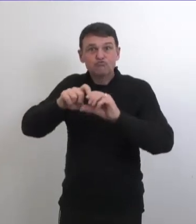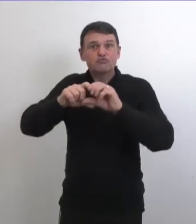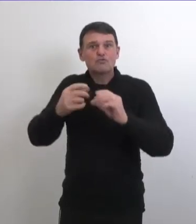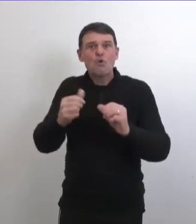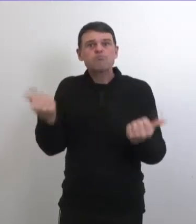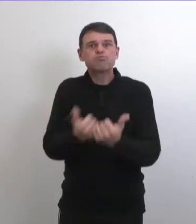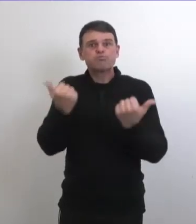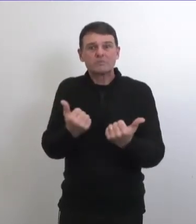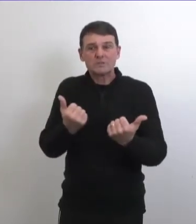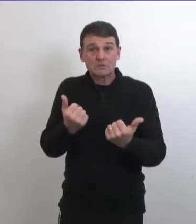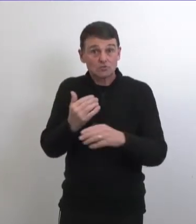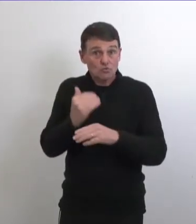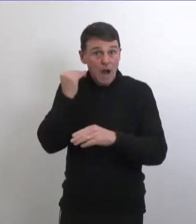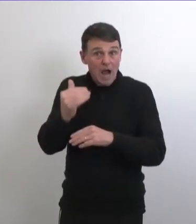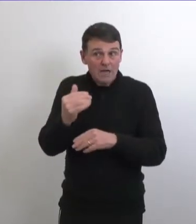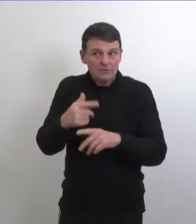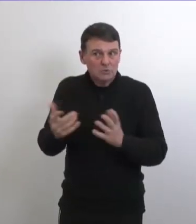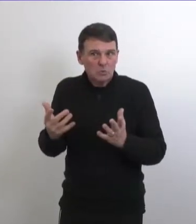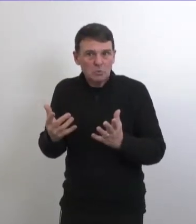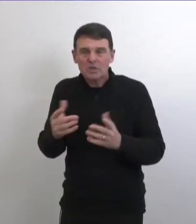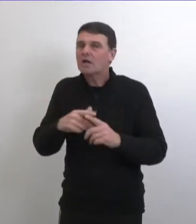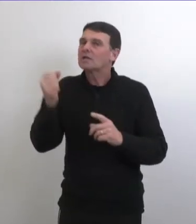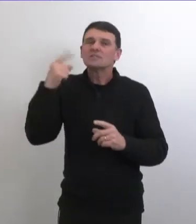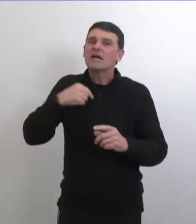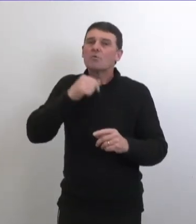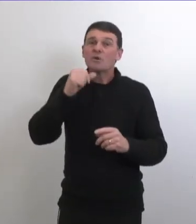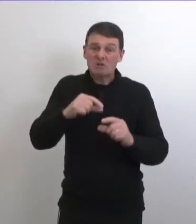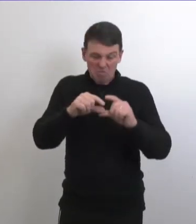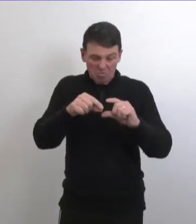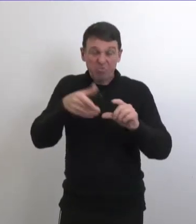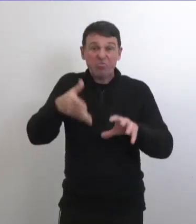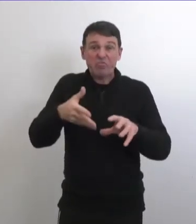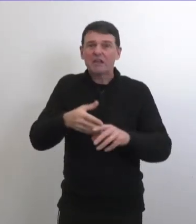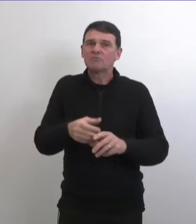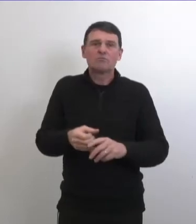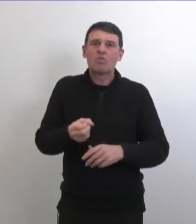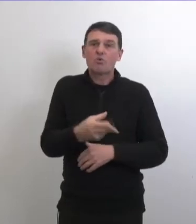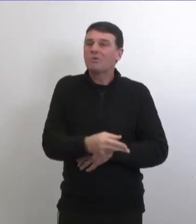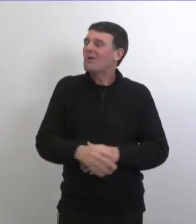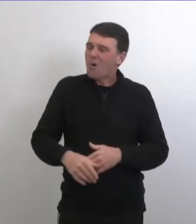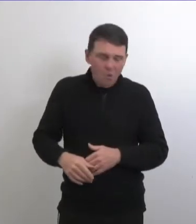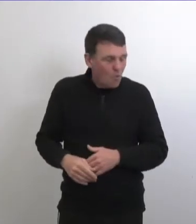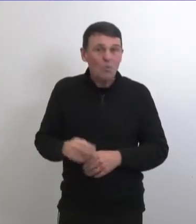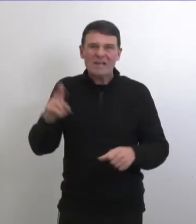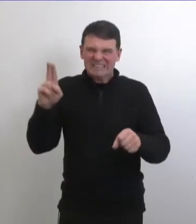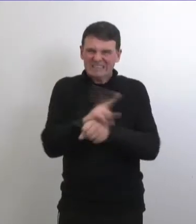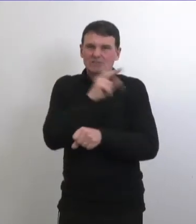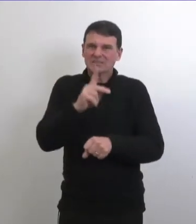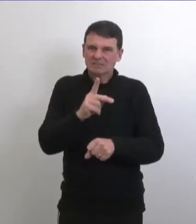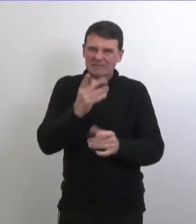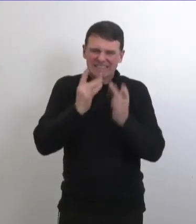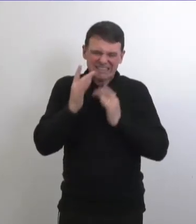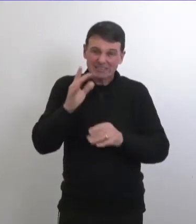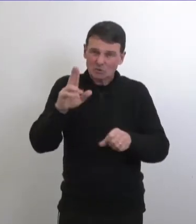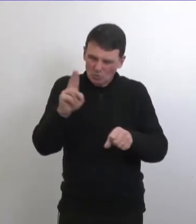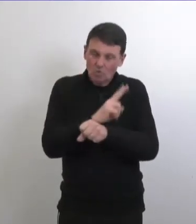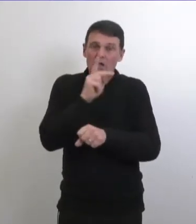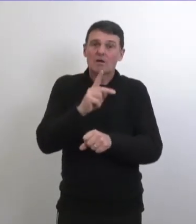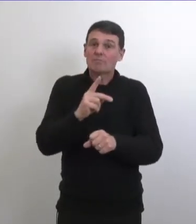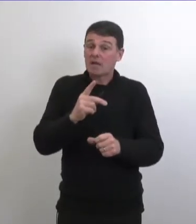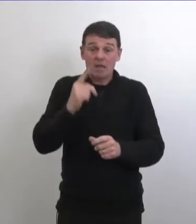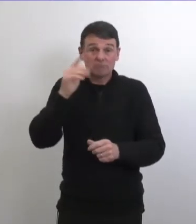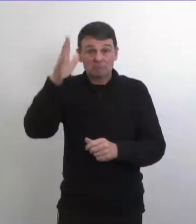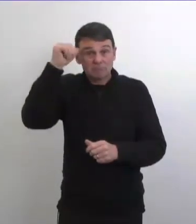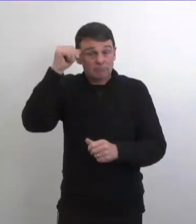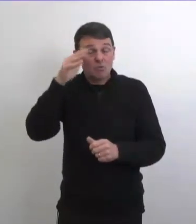de la part de faisure ça serait super je ne sais pas si quelle est la réponse mais je peux vous dire qu'on ne perd aucune dose on utilise chaque